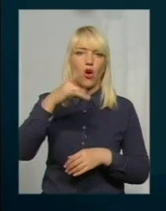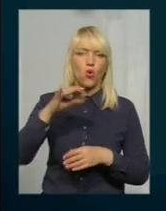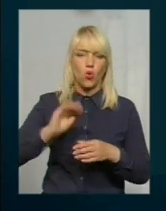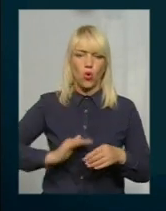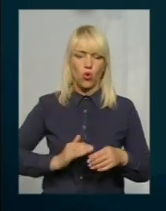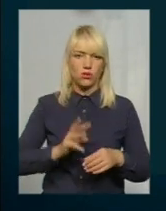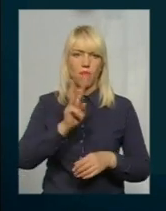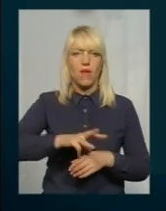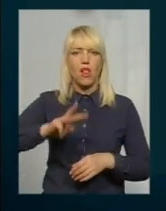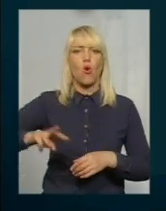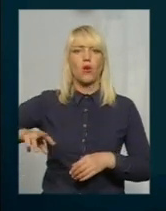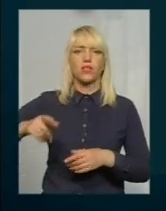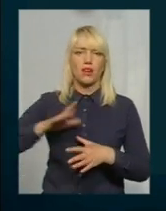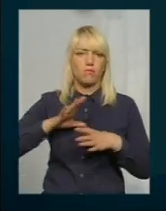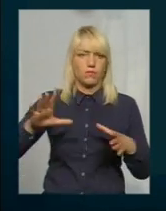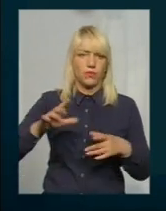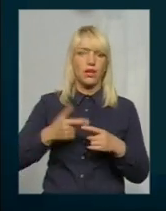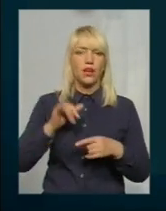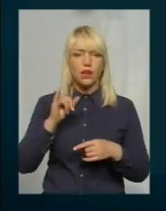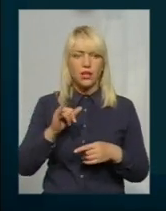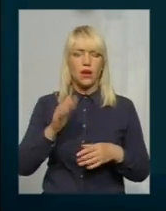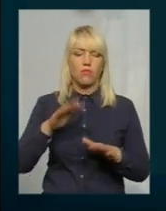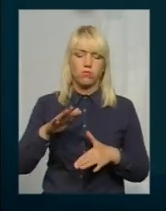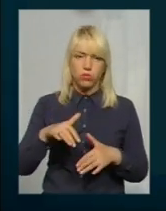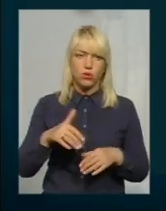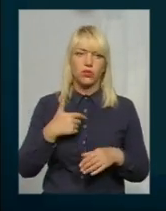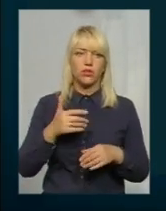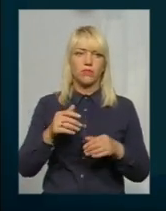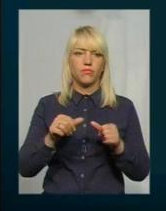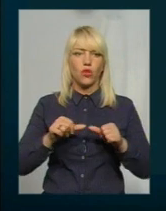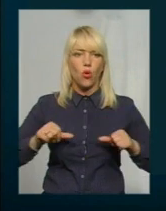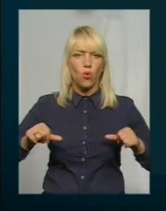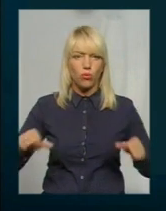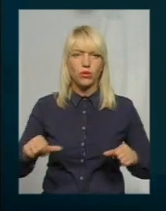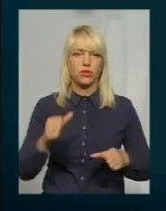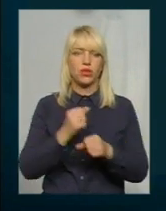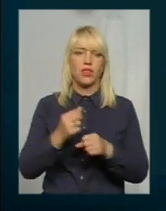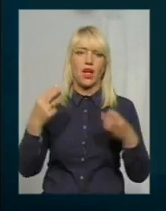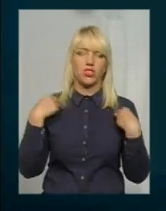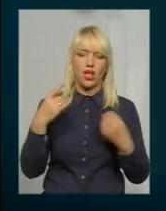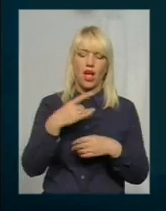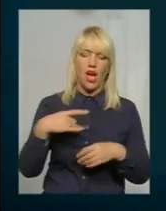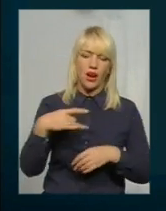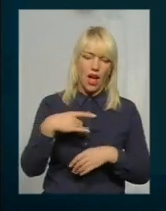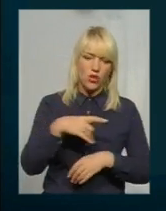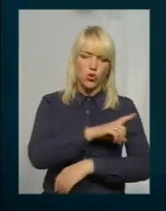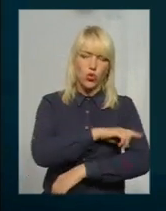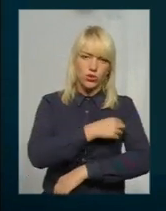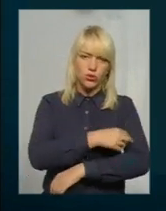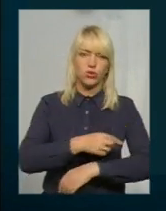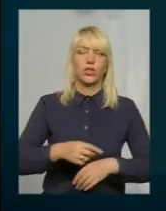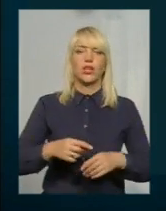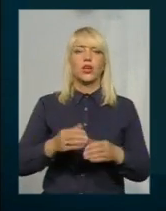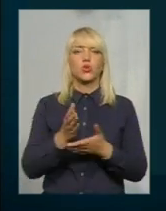Потім сталася комісія району досить толерантно. Віднялися начальник районної фітосанітарної служби, начальник